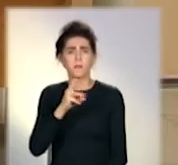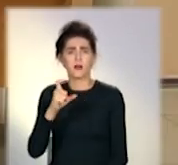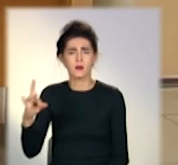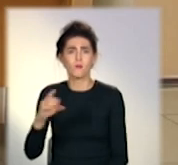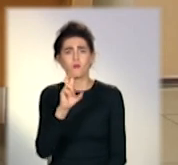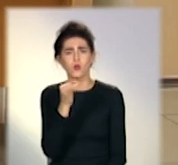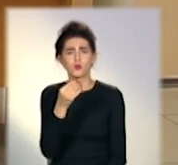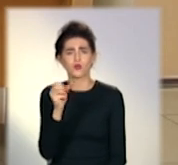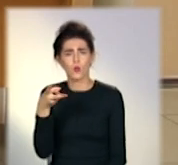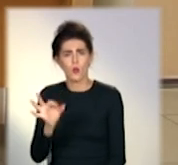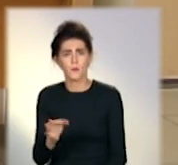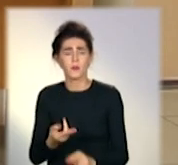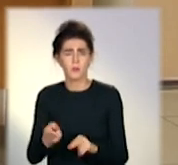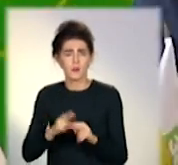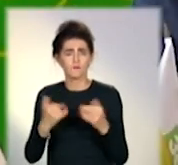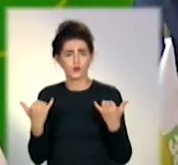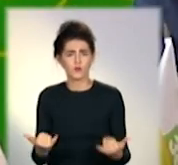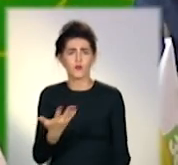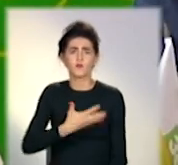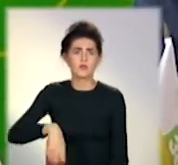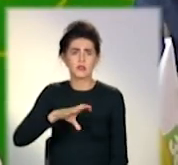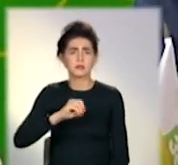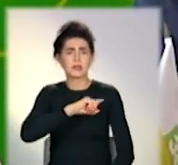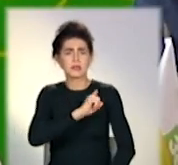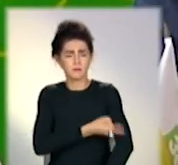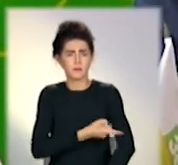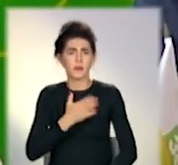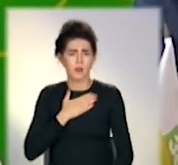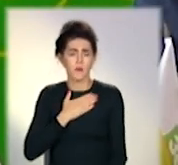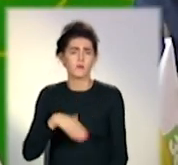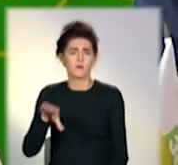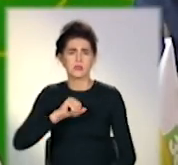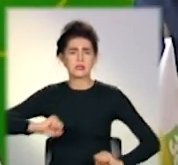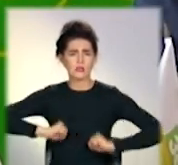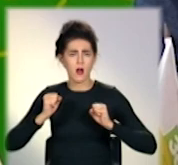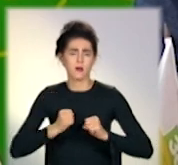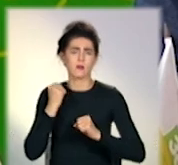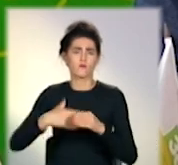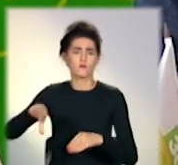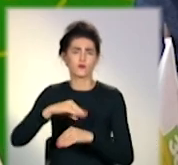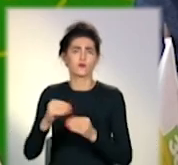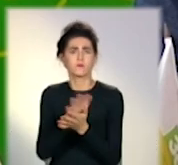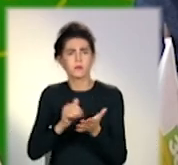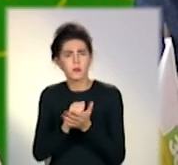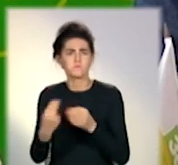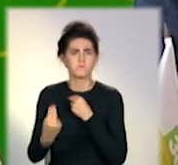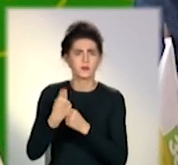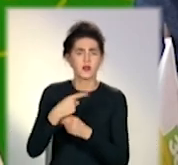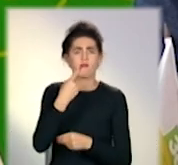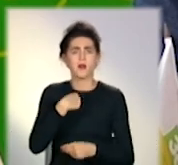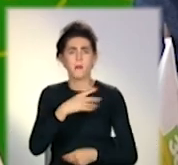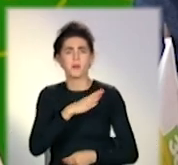на той момент. Именно поэтому сьогодні всіми силами нас пытаются дискредитировать и рассказать о том, что мы